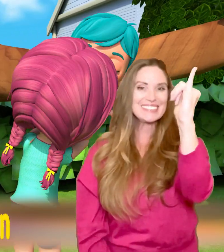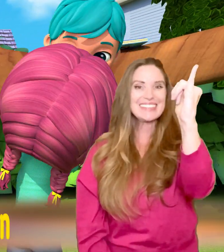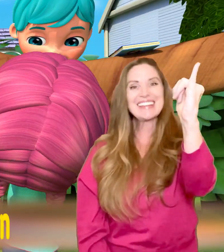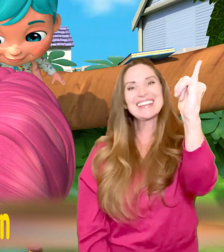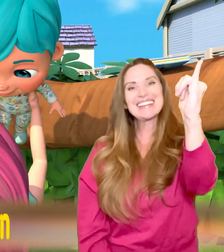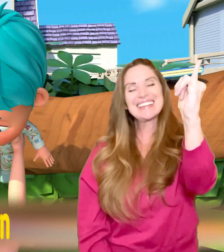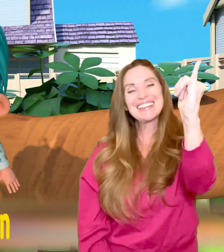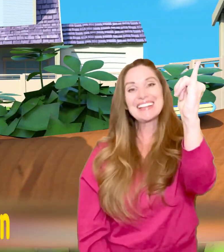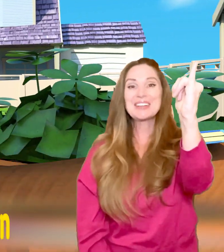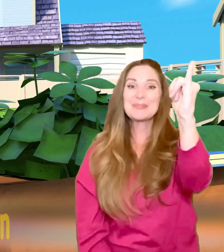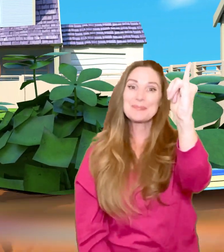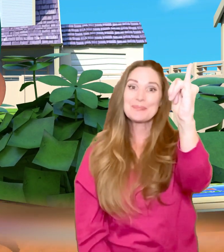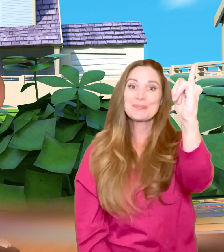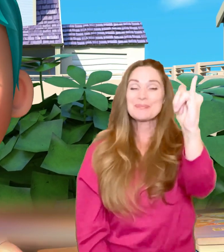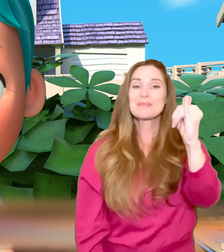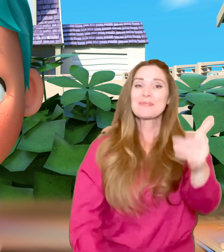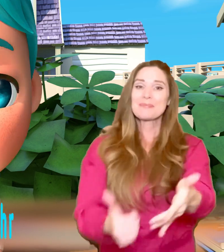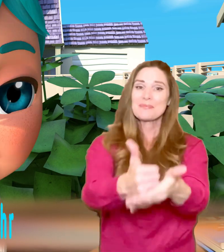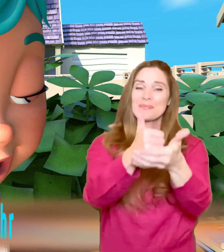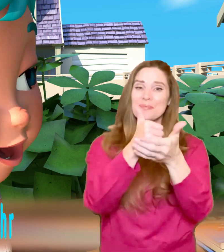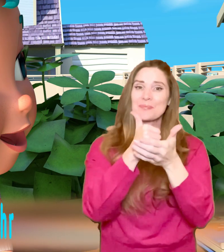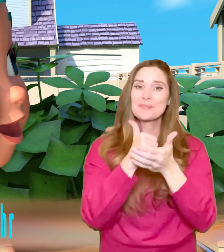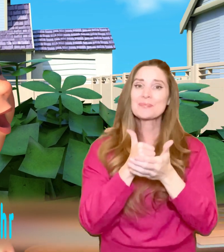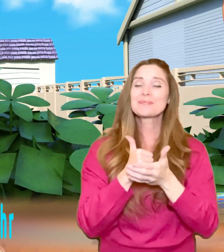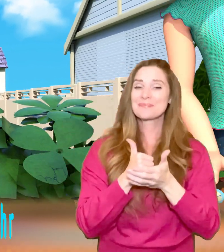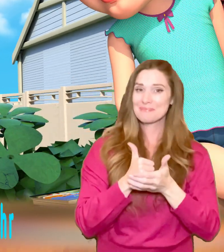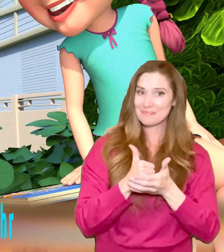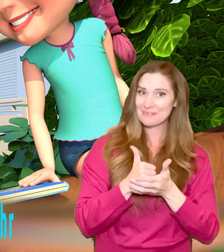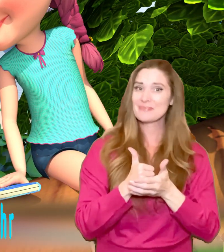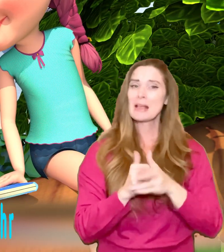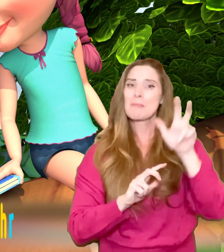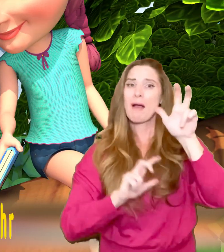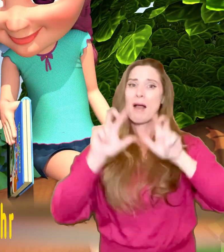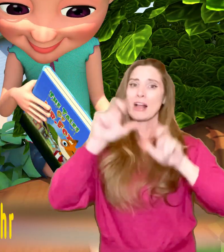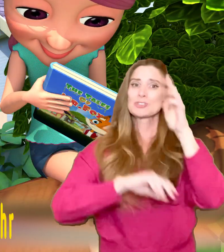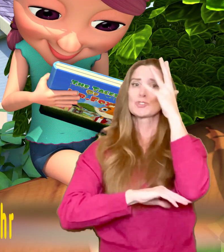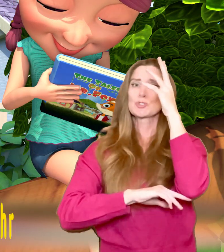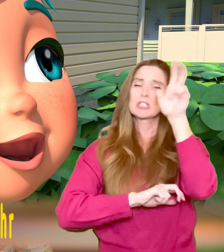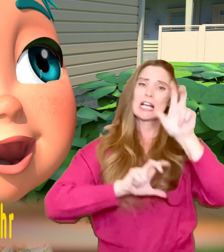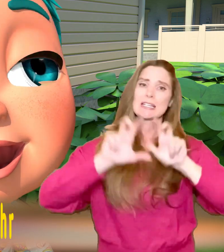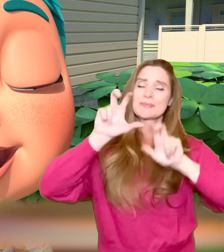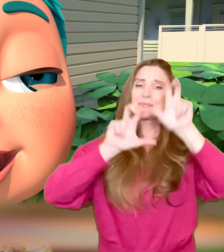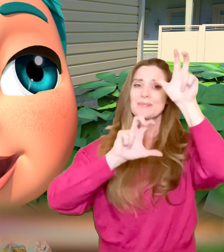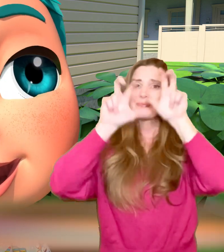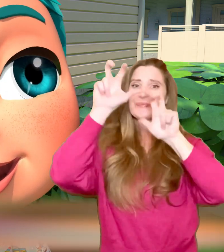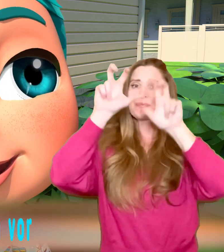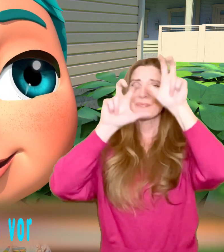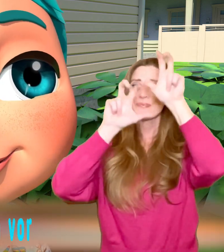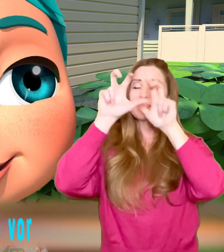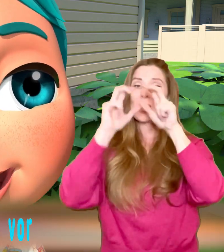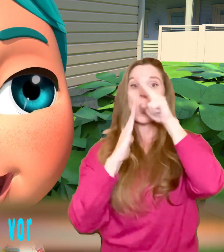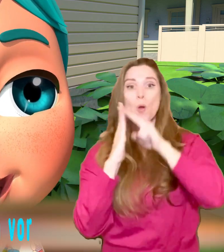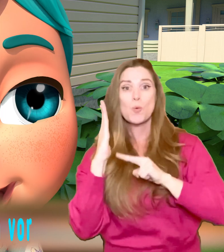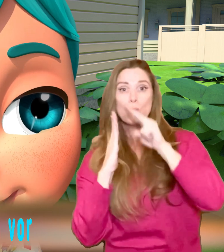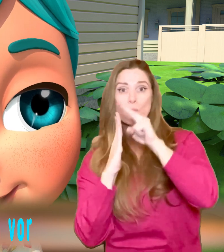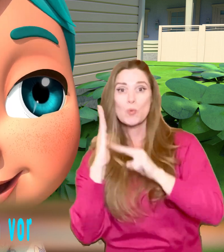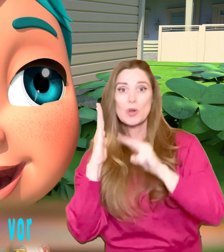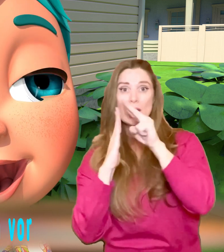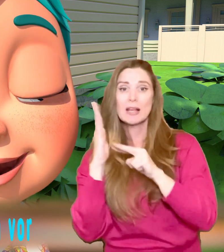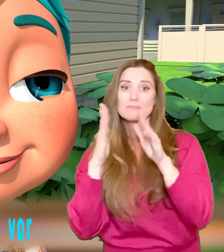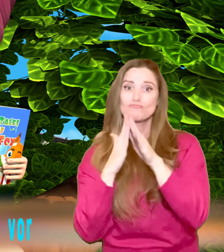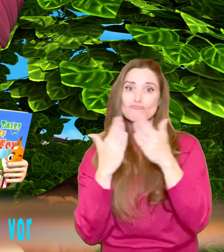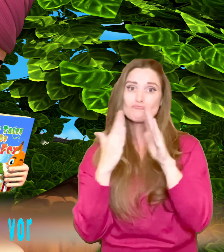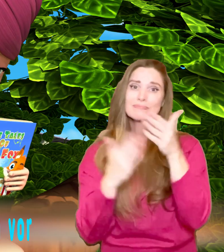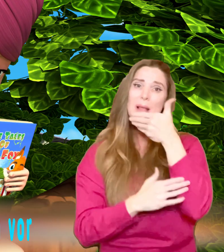Beginn. Hilft mir beim Klettern, hilft leint mir stets ihr Ohr, und liest mir die schönsten